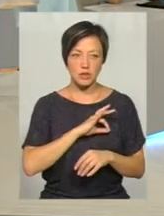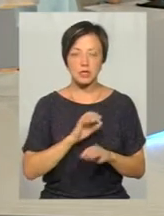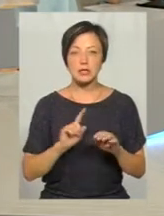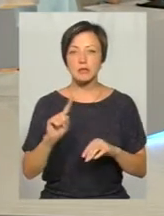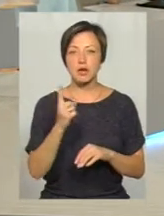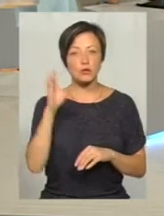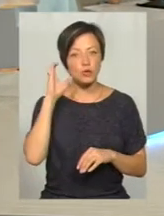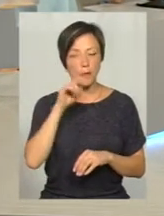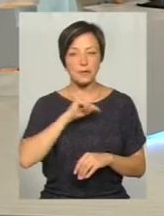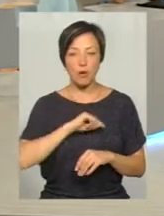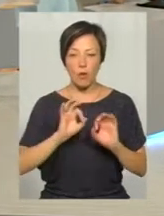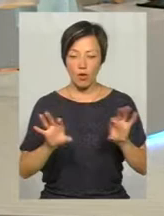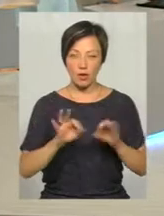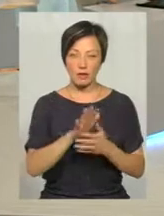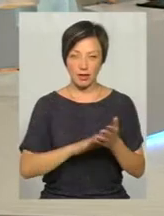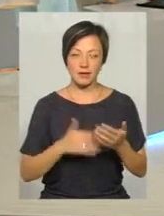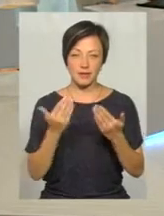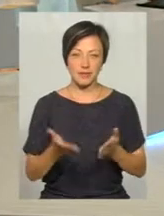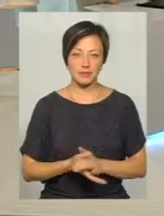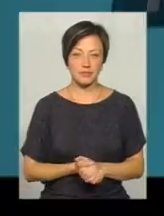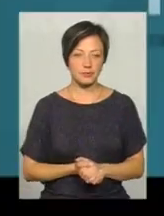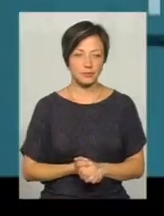Спершу послухаємо психолога, а тоді вас.